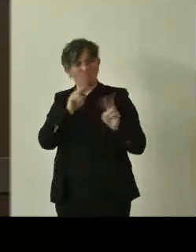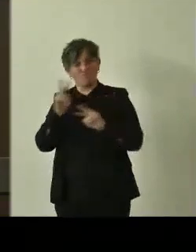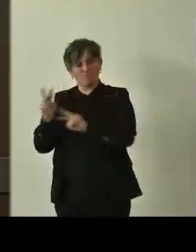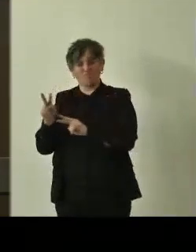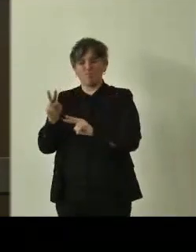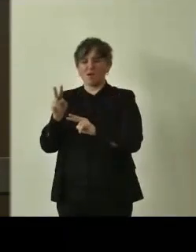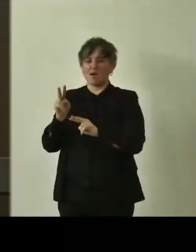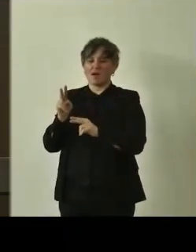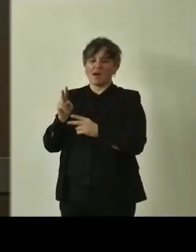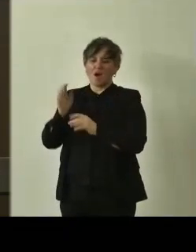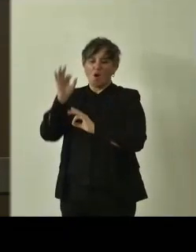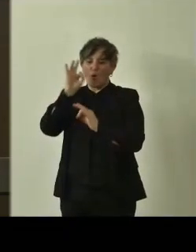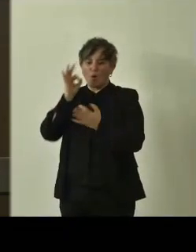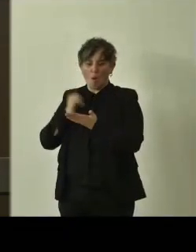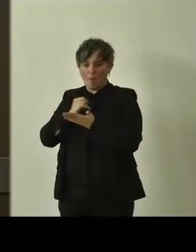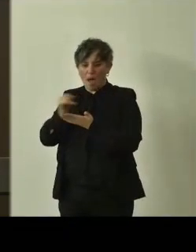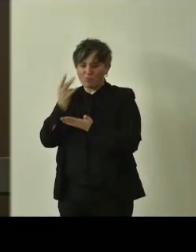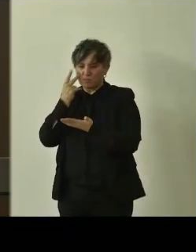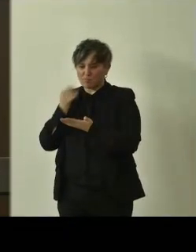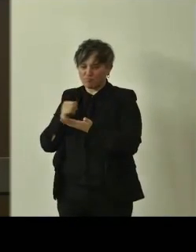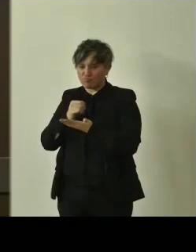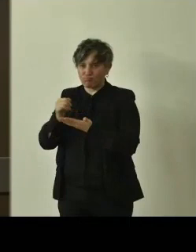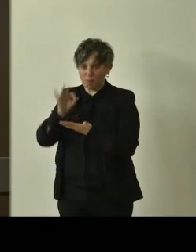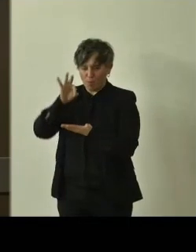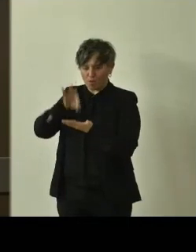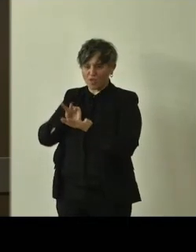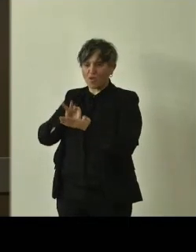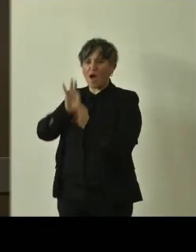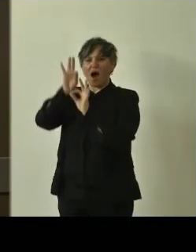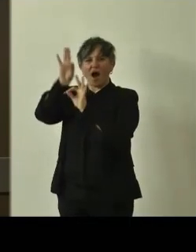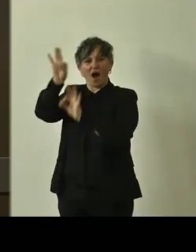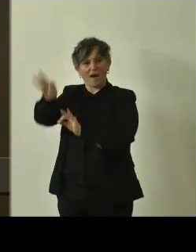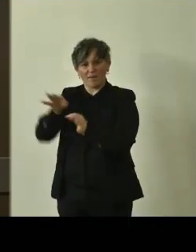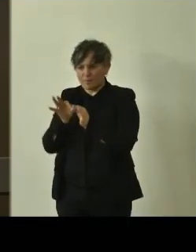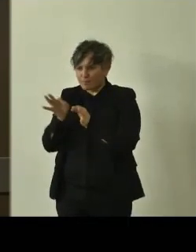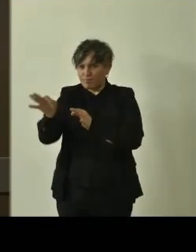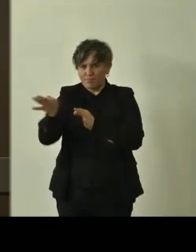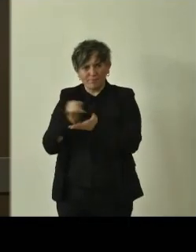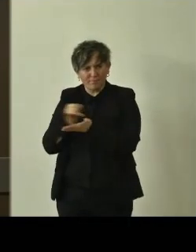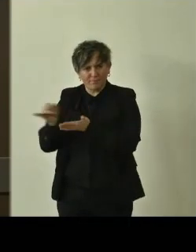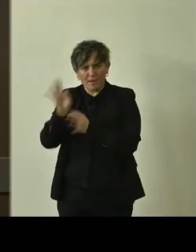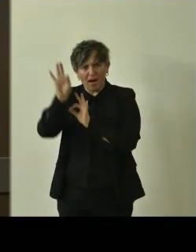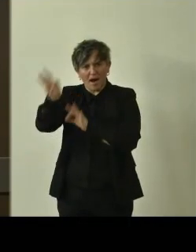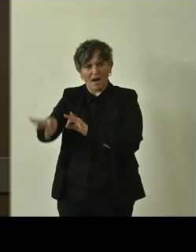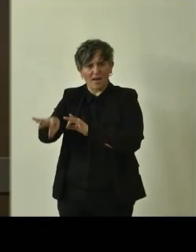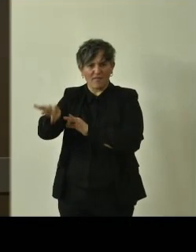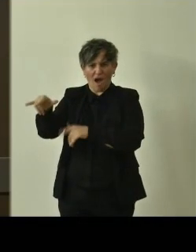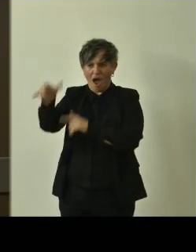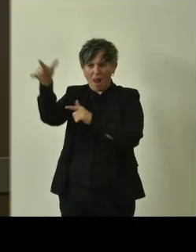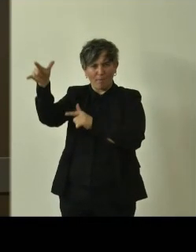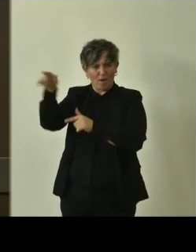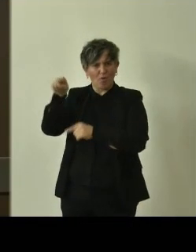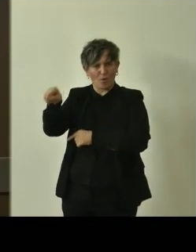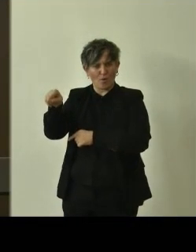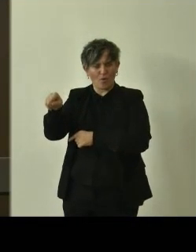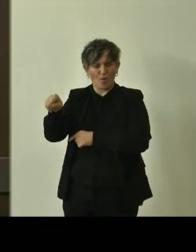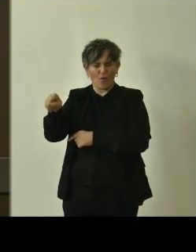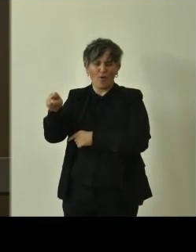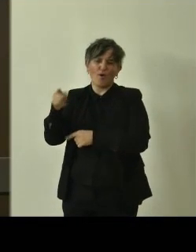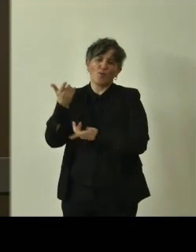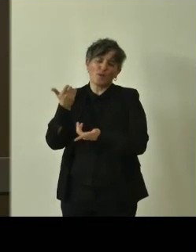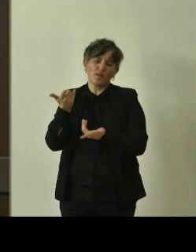Maps ovviamente si può navigare dalla propria posizione fino all'albero cliccandoci e quindi è un mezzo per